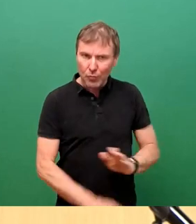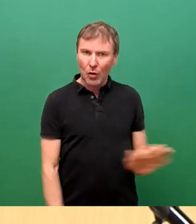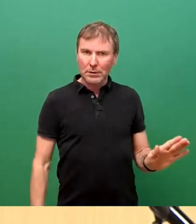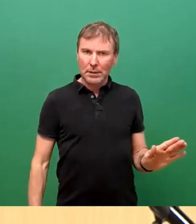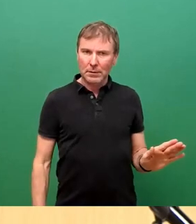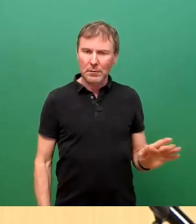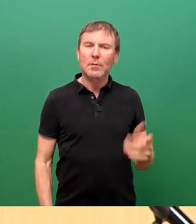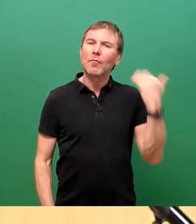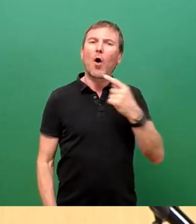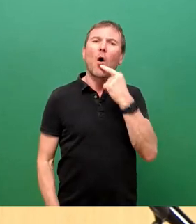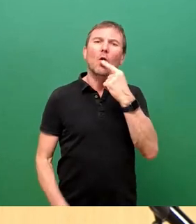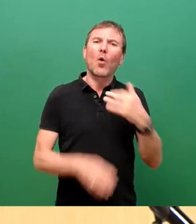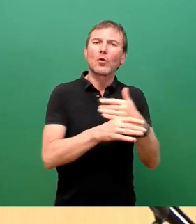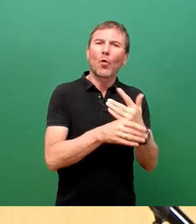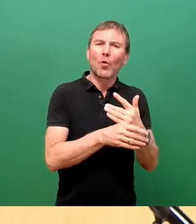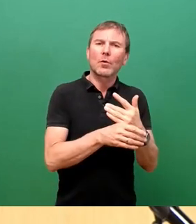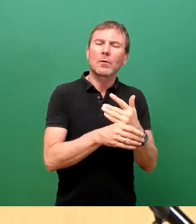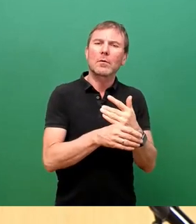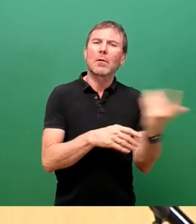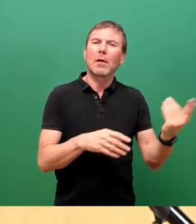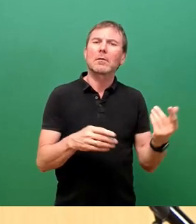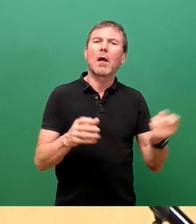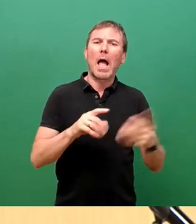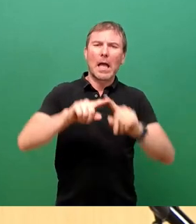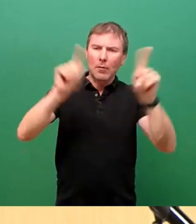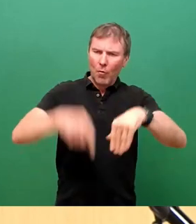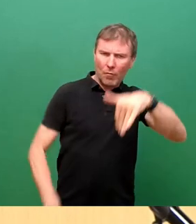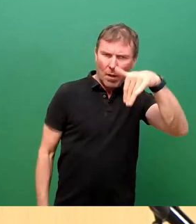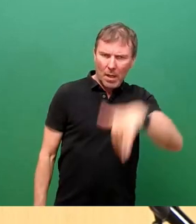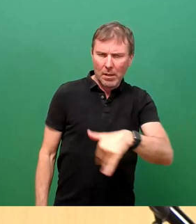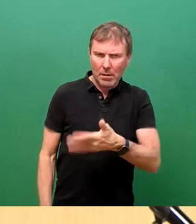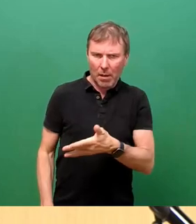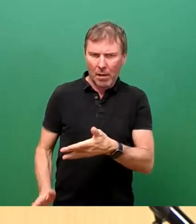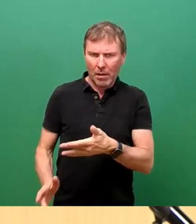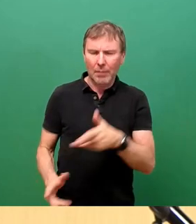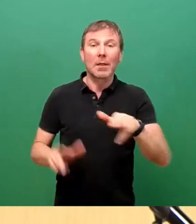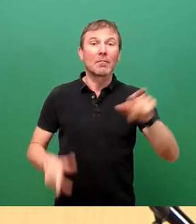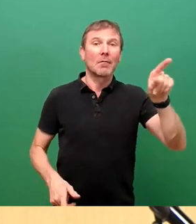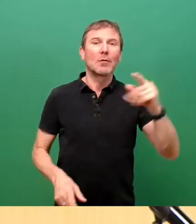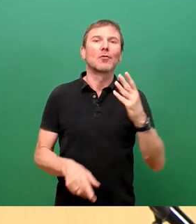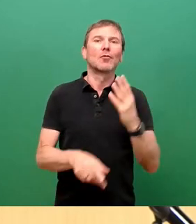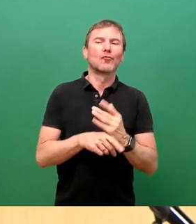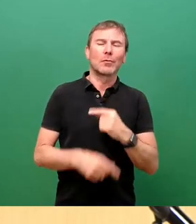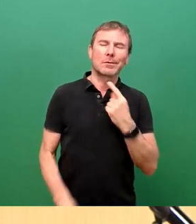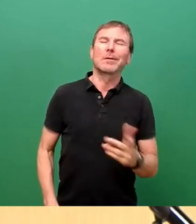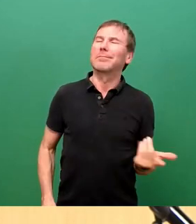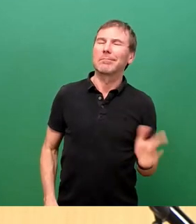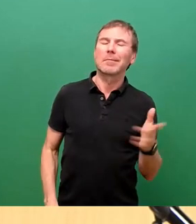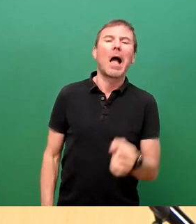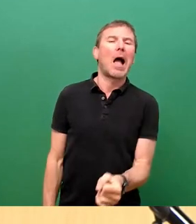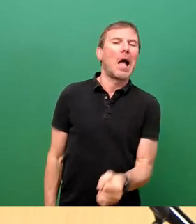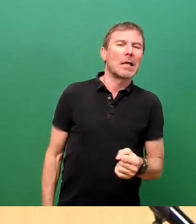-Rot-Grün eine Variante im Prinzip erarbeiten lassen und hatte, weil auch da schon die Verwaltung relativ, mal sagen, bremsend unterwegs war, eine